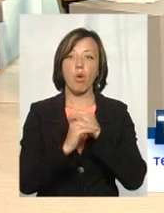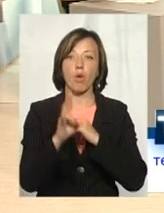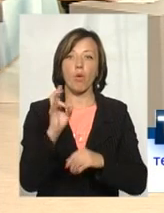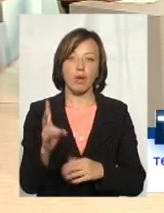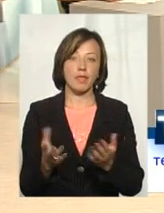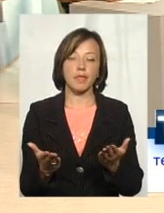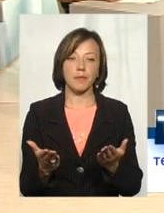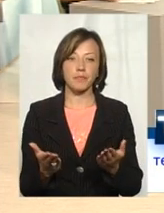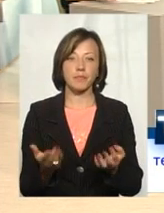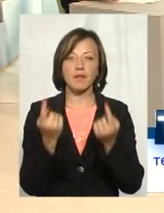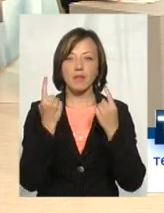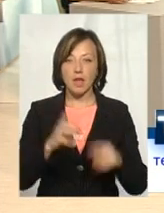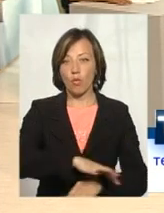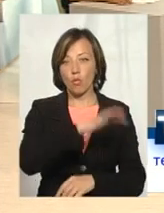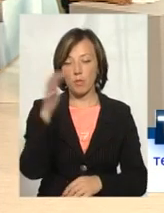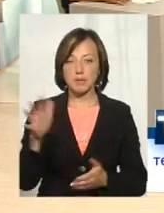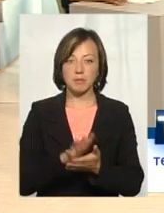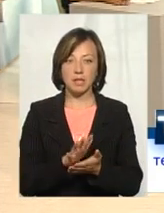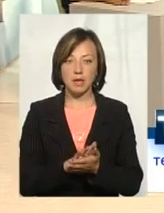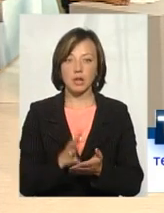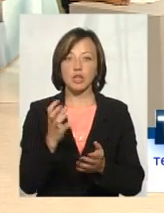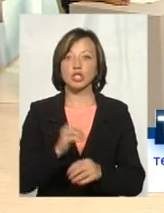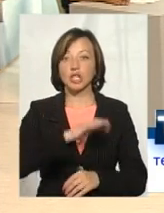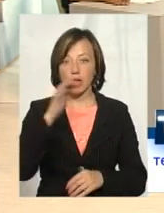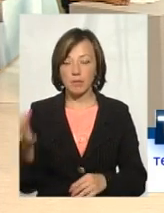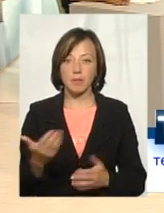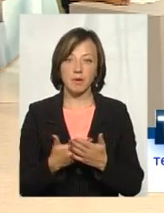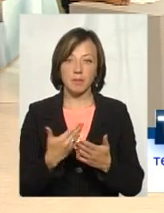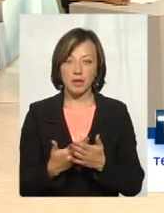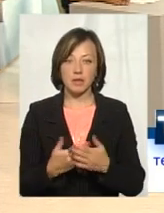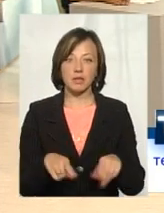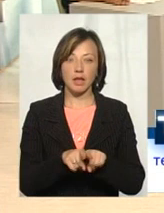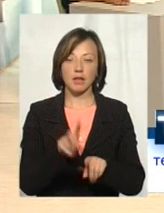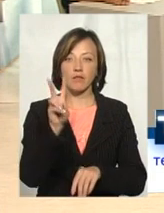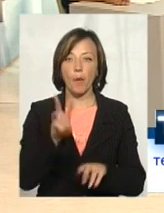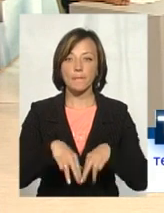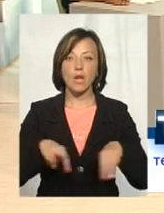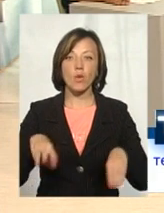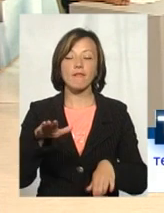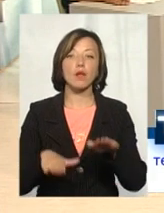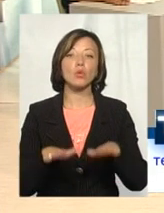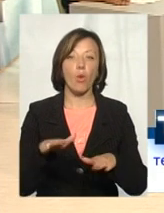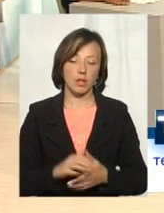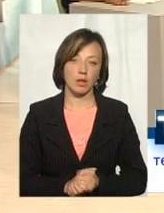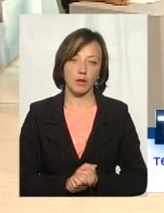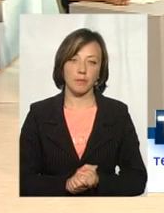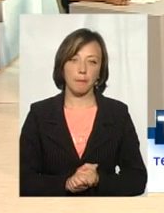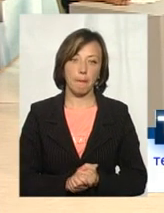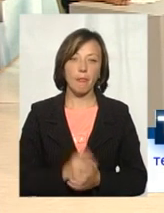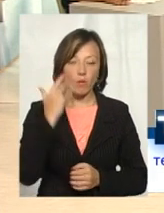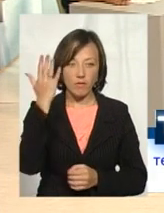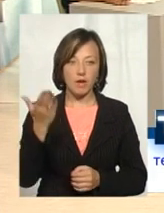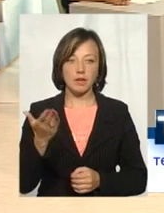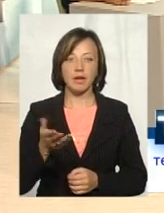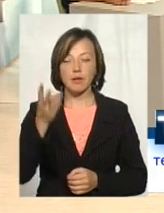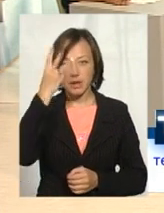полігон? Це велика купа сміття, в більших містах ще вона більша. Приблизно, в Тарксині, біля 2 мільйонів тонн. Ви дивляєте?